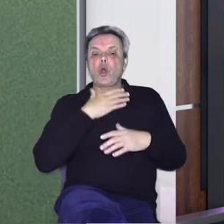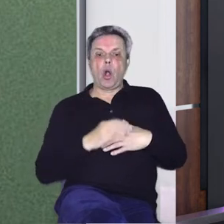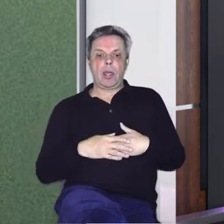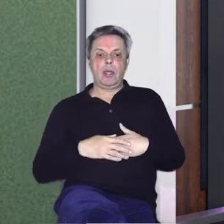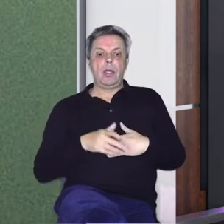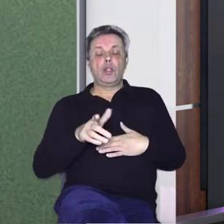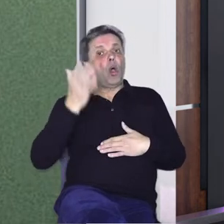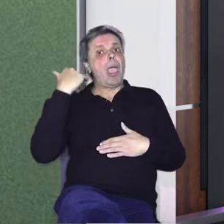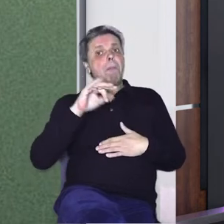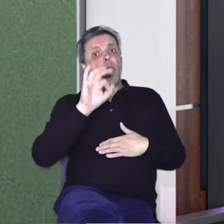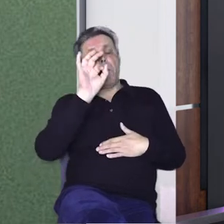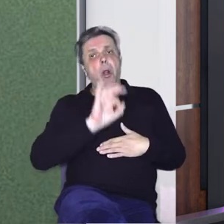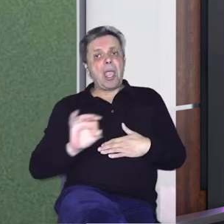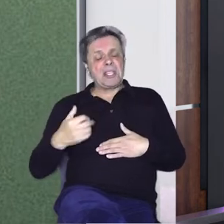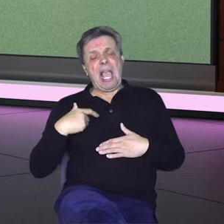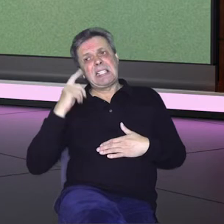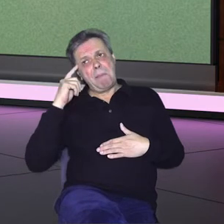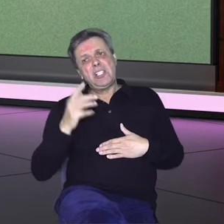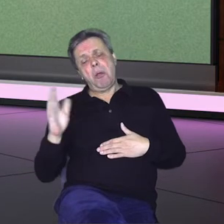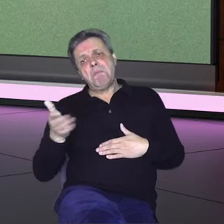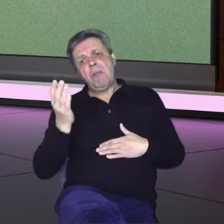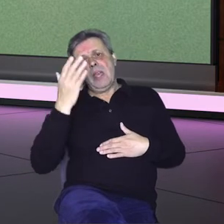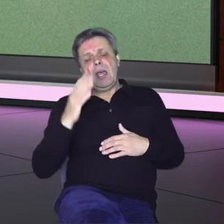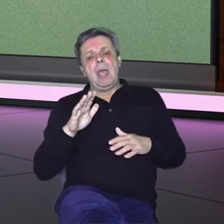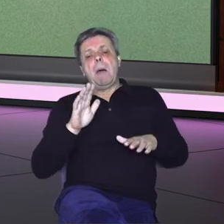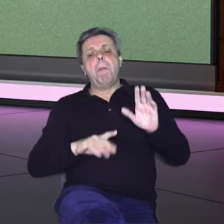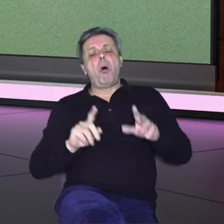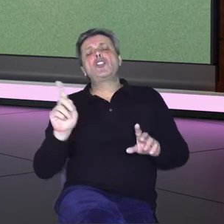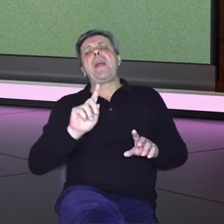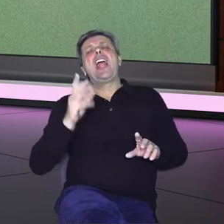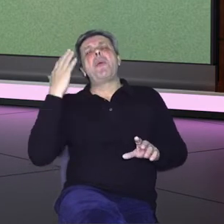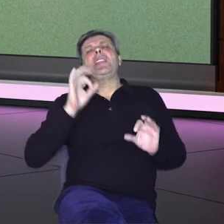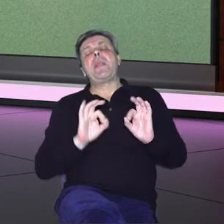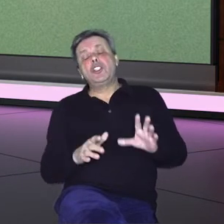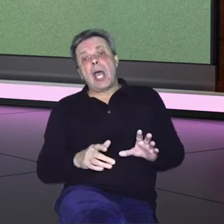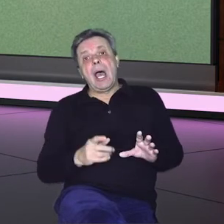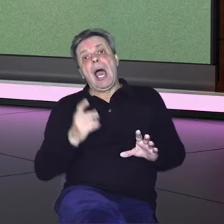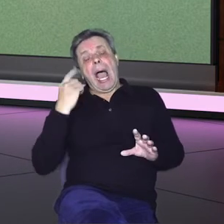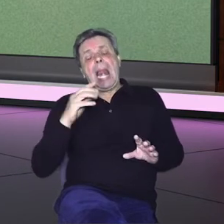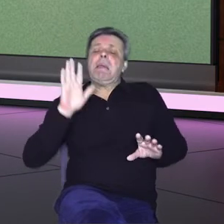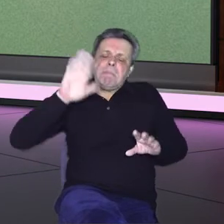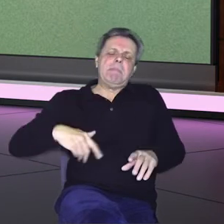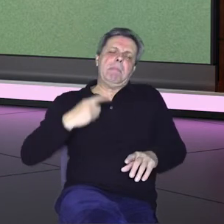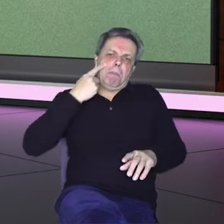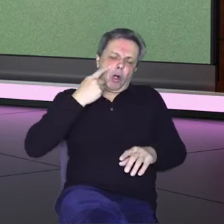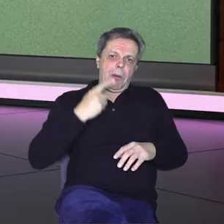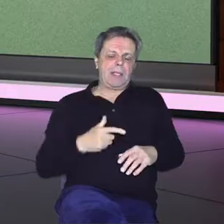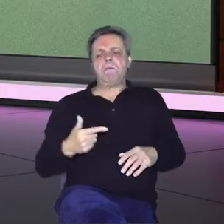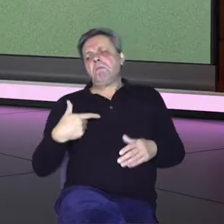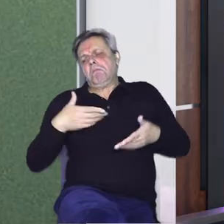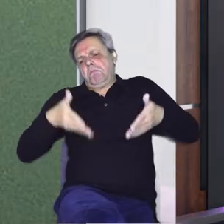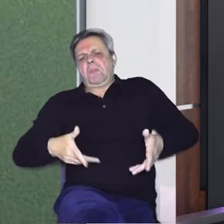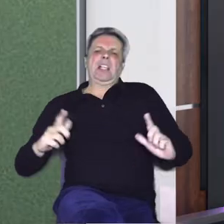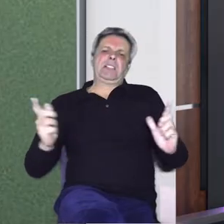bio projekt. Ja sam mislio, pa hajde, možda i ne bude ništa od toga, ali vrijedi probati. Tu smo da se